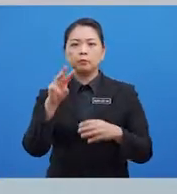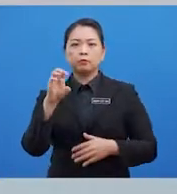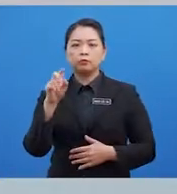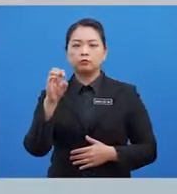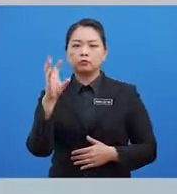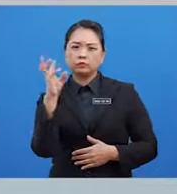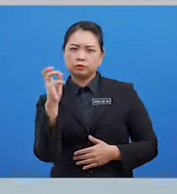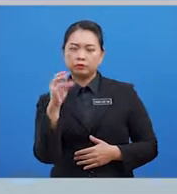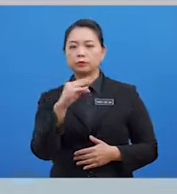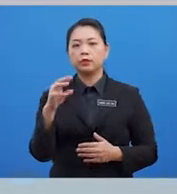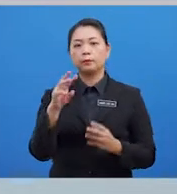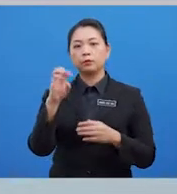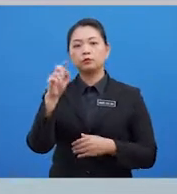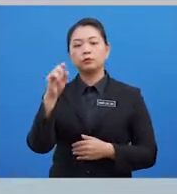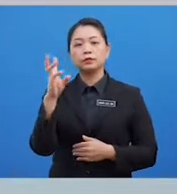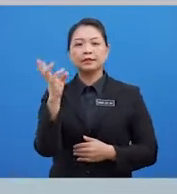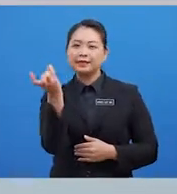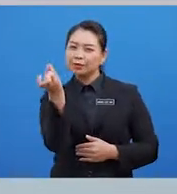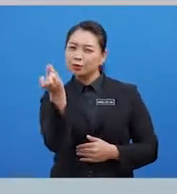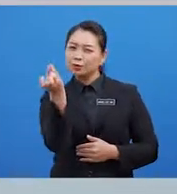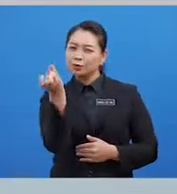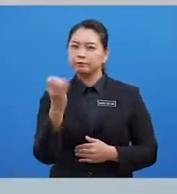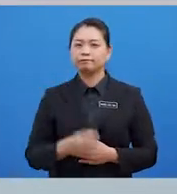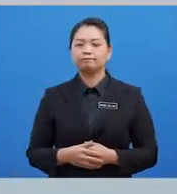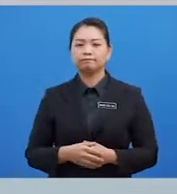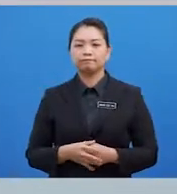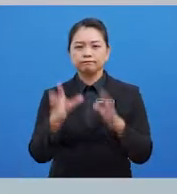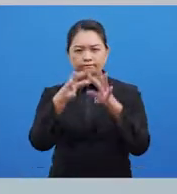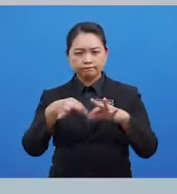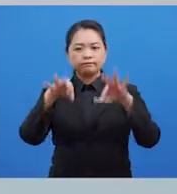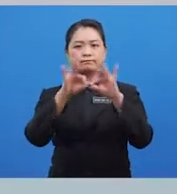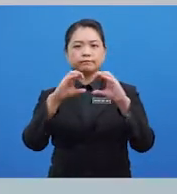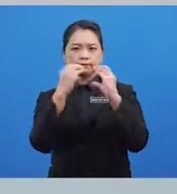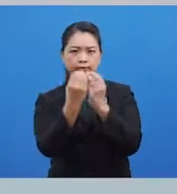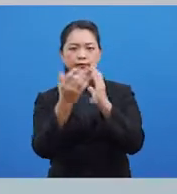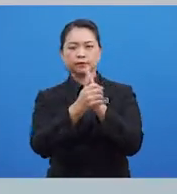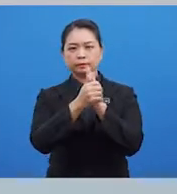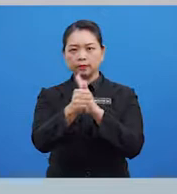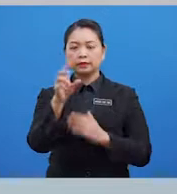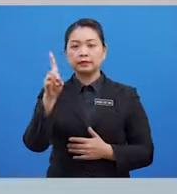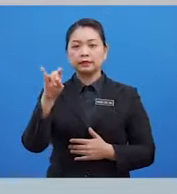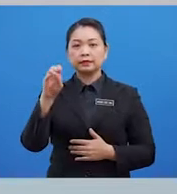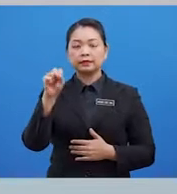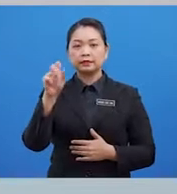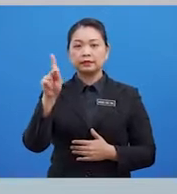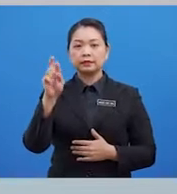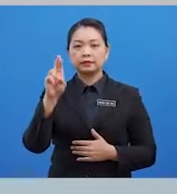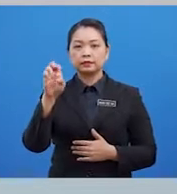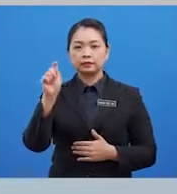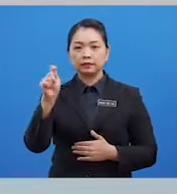Kasar Dan Motor Halus Yang Kedua Memerihal Klasifikasi Kemahiran Diskret